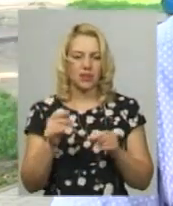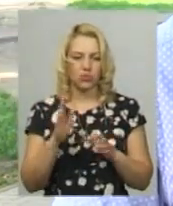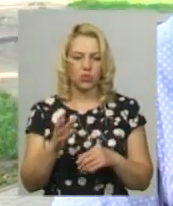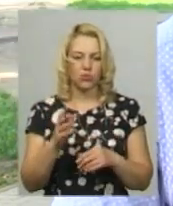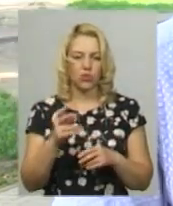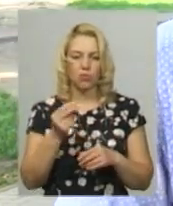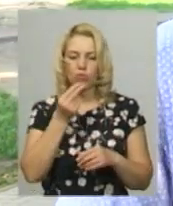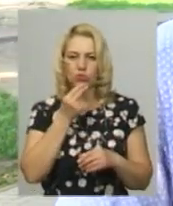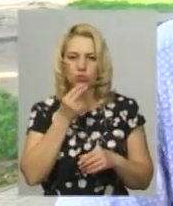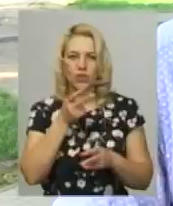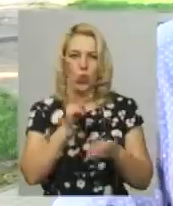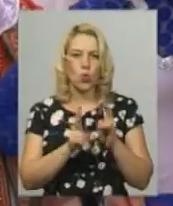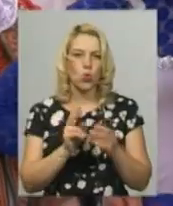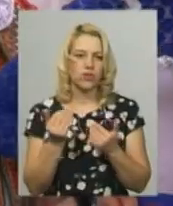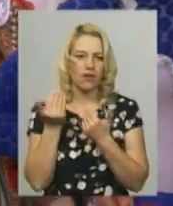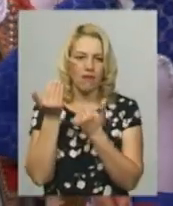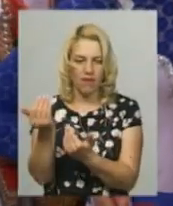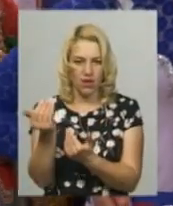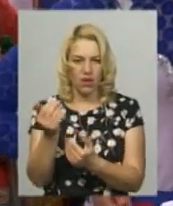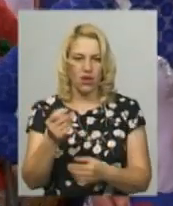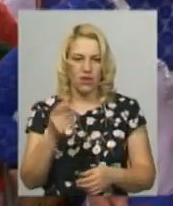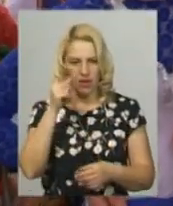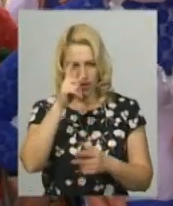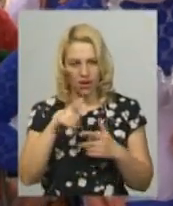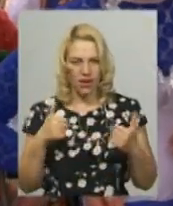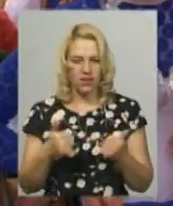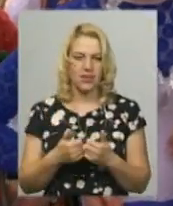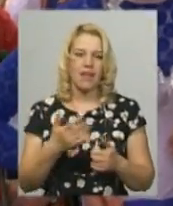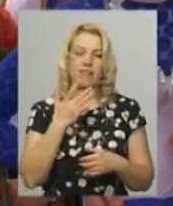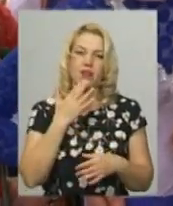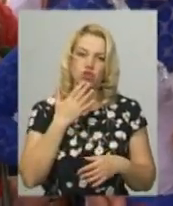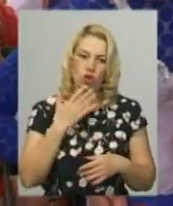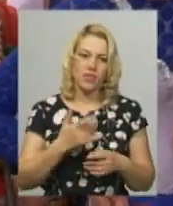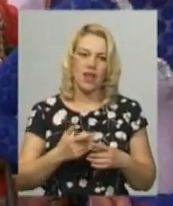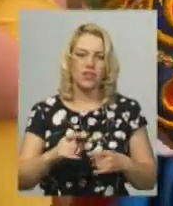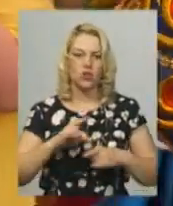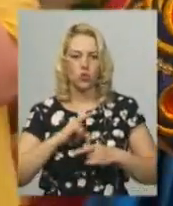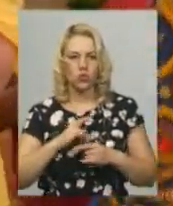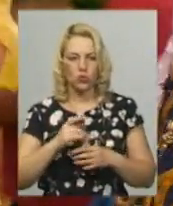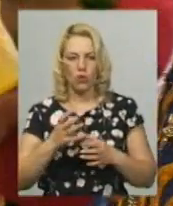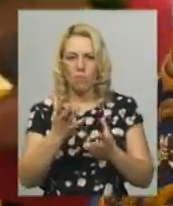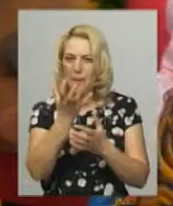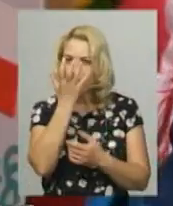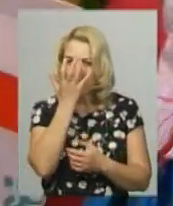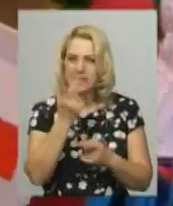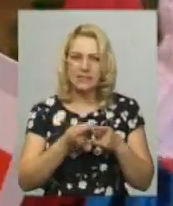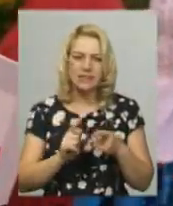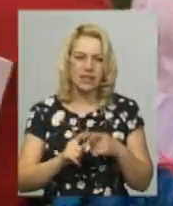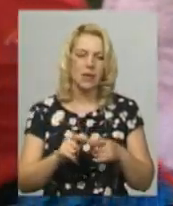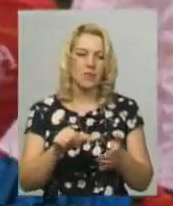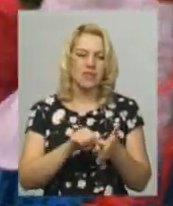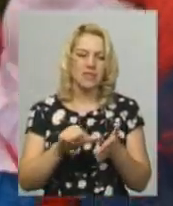кухні цих країн. Національні костюми, маски – це представлено на цьогорічному фестивалі. Відвідувачі можуть